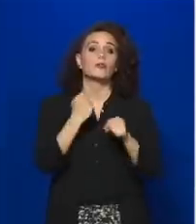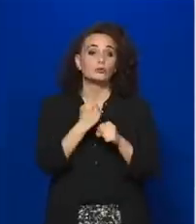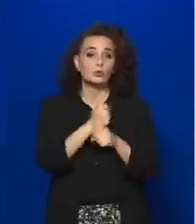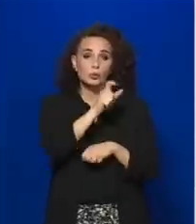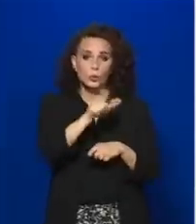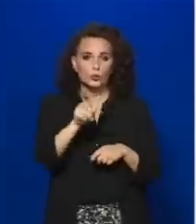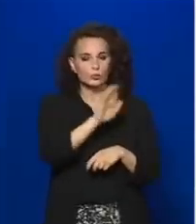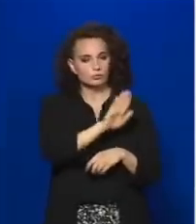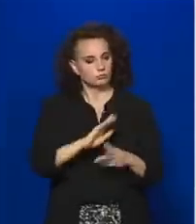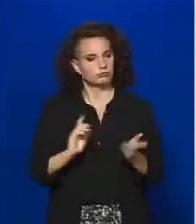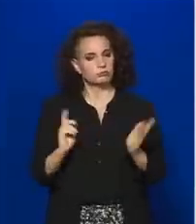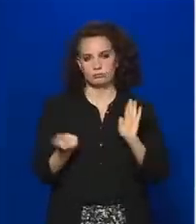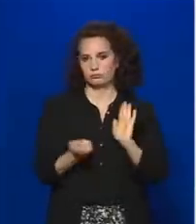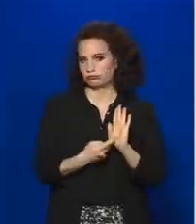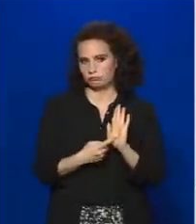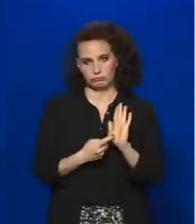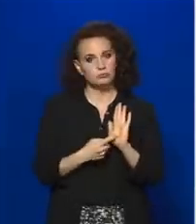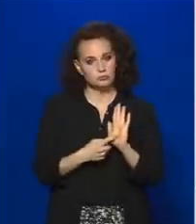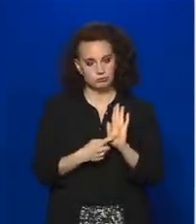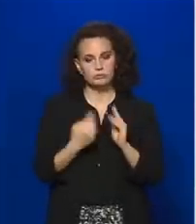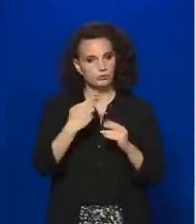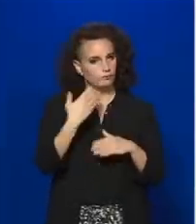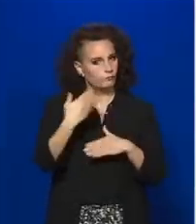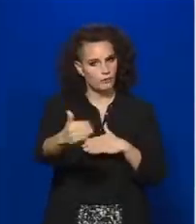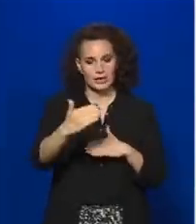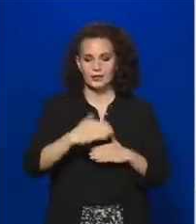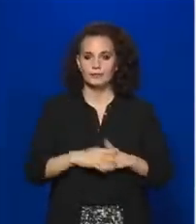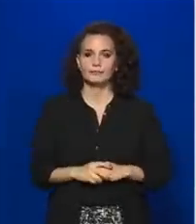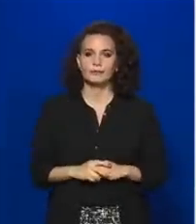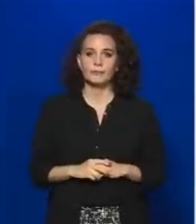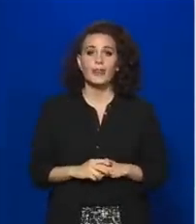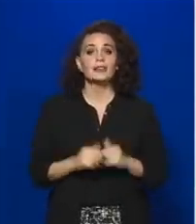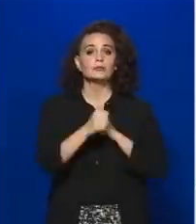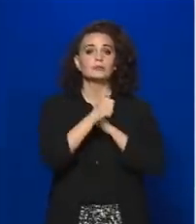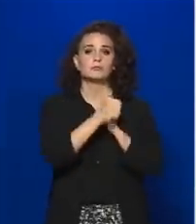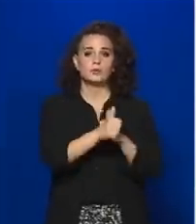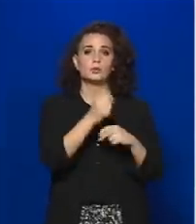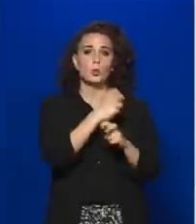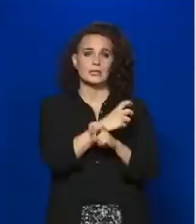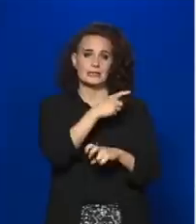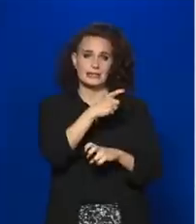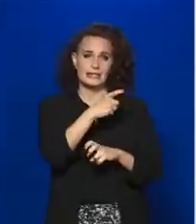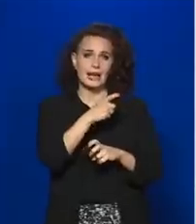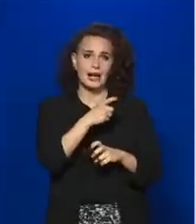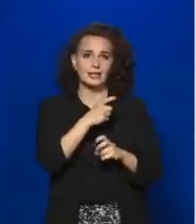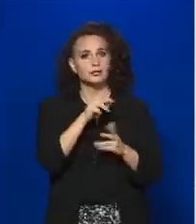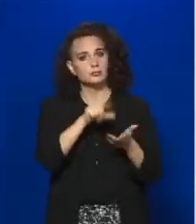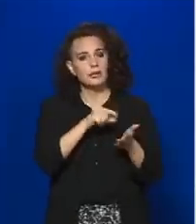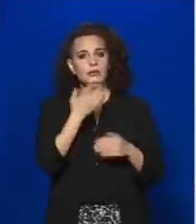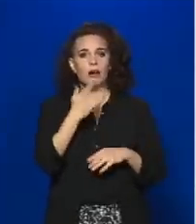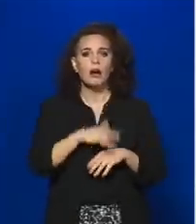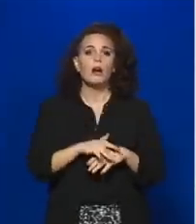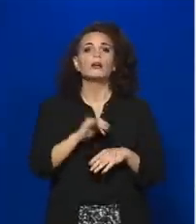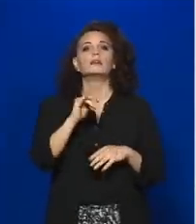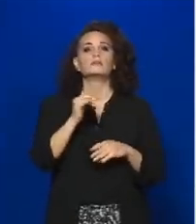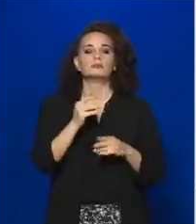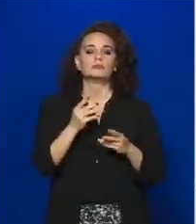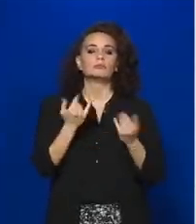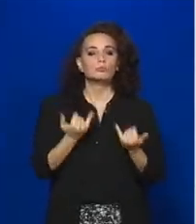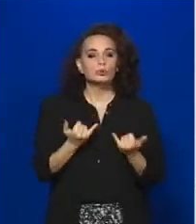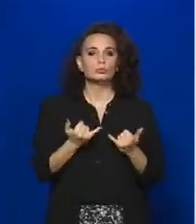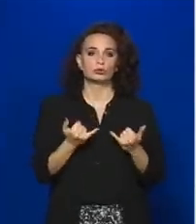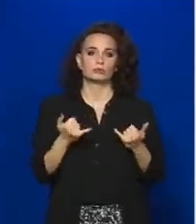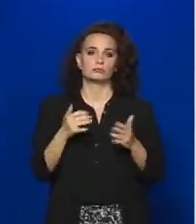pedig a maszkviselés az kötelező. Ebben követjük az osztrákokat, és követjük Európa azon országait, hogy a kerthelyiségek után